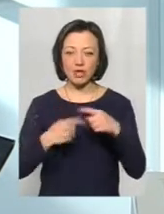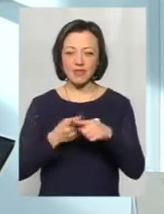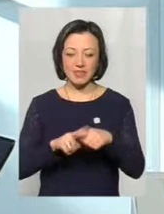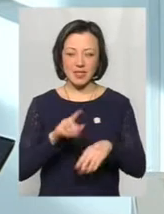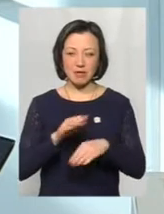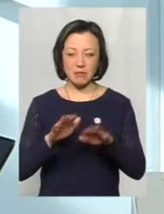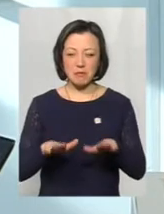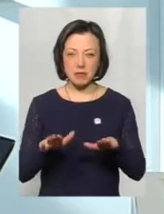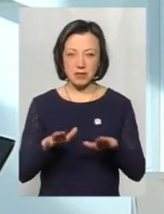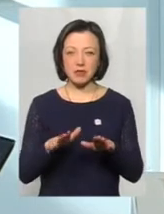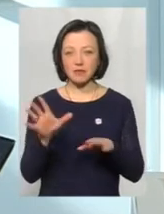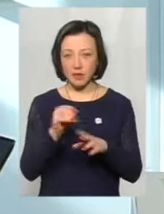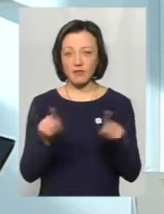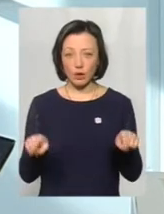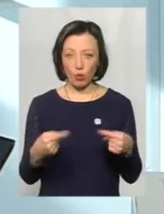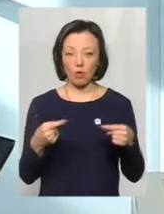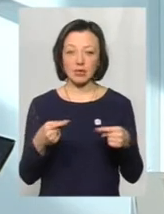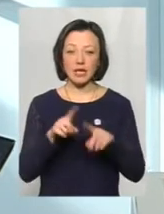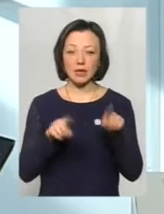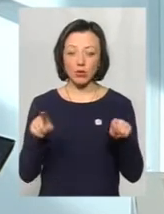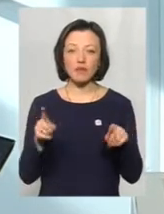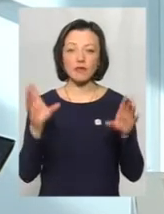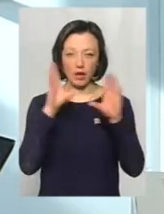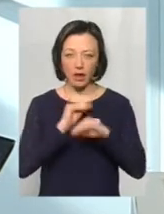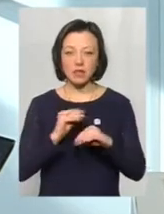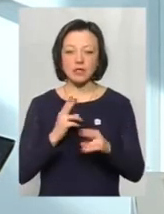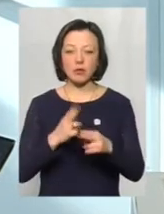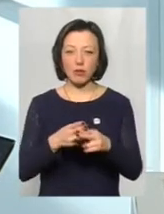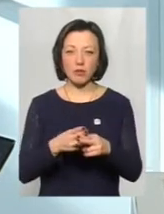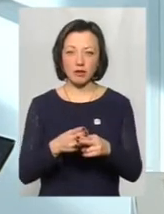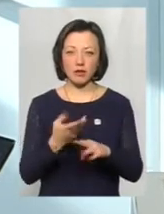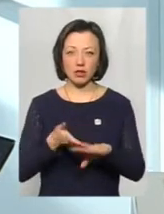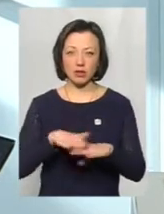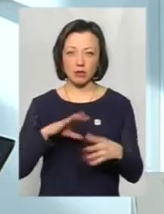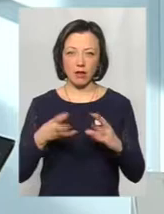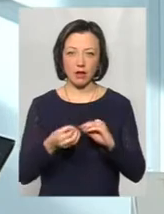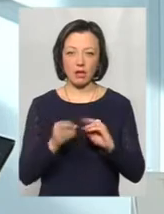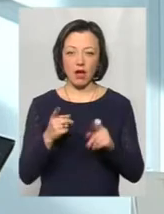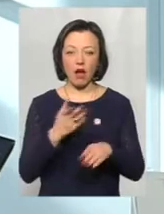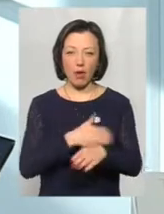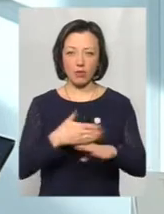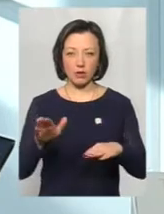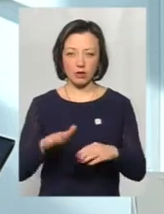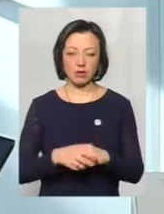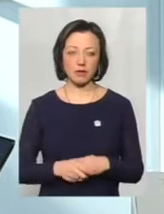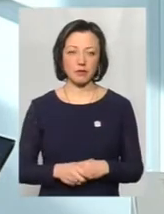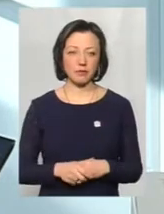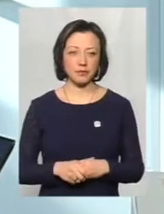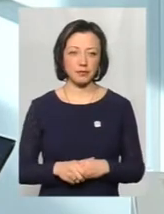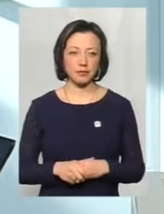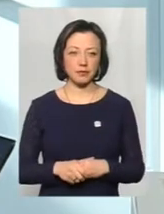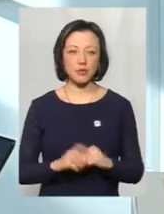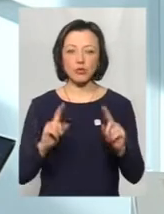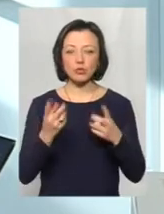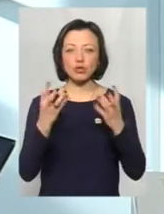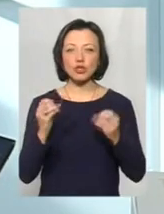ділянці. І все відновлюється. І інколи вдається запобігти таким тяжким наслідкам, ампутації. Тому